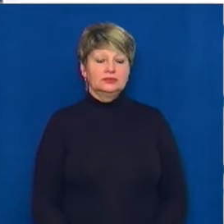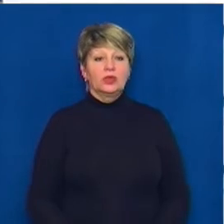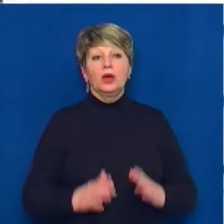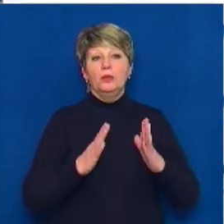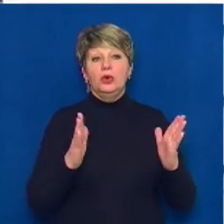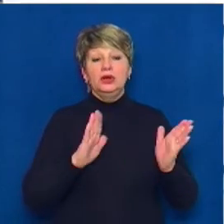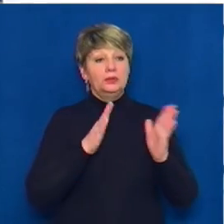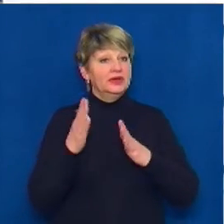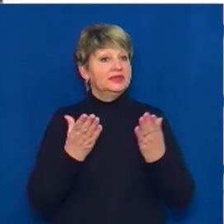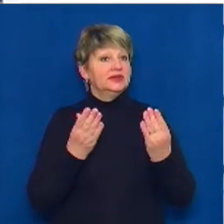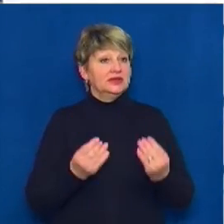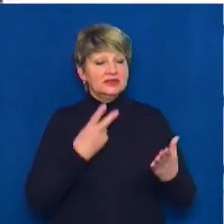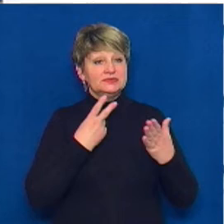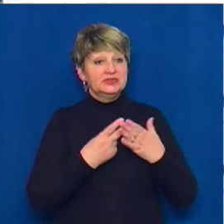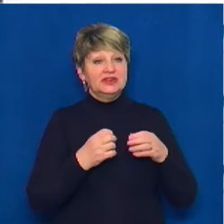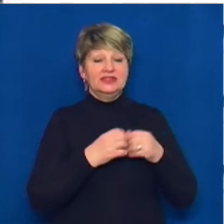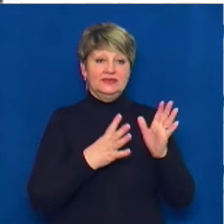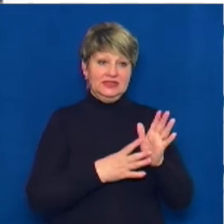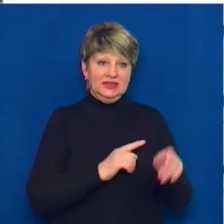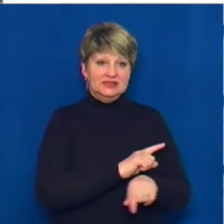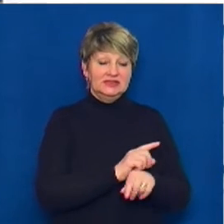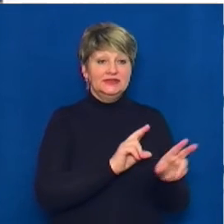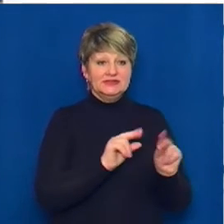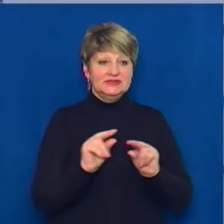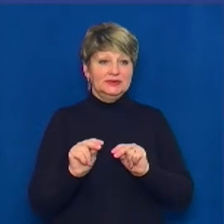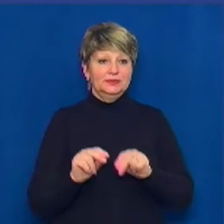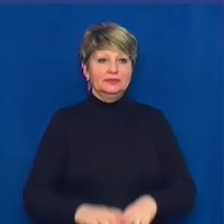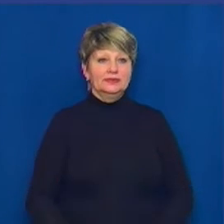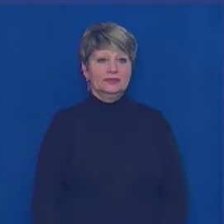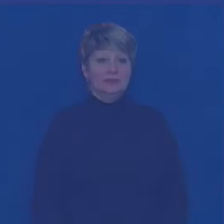Більше про події дня дивіться у випуску о 19-й. До зустрічі.